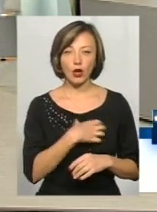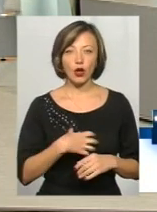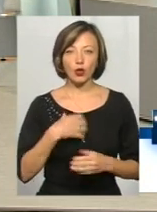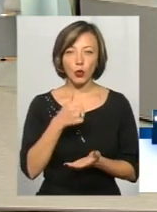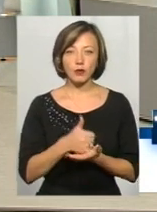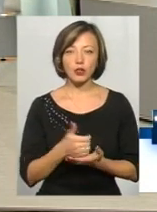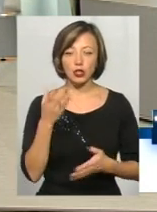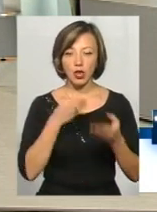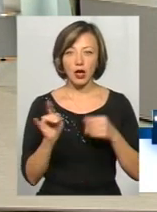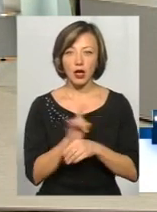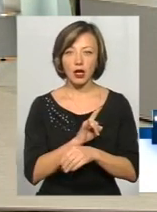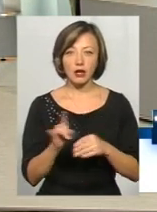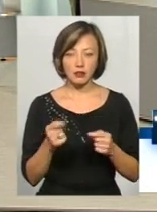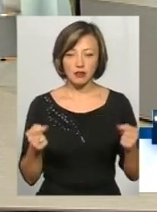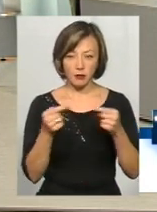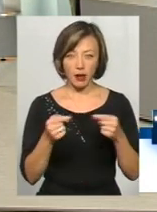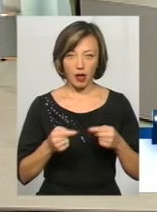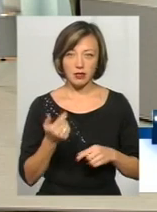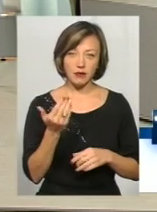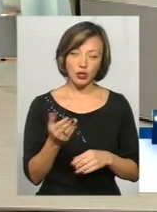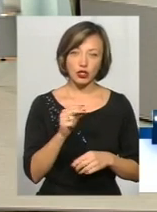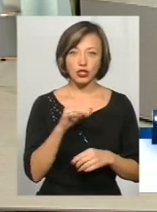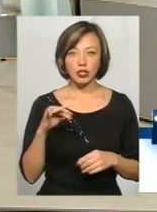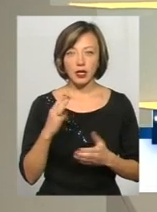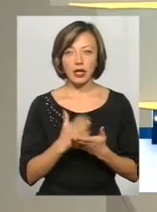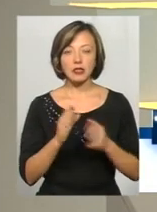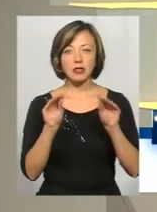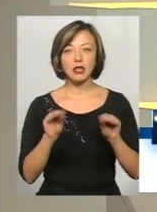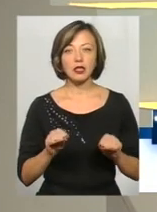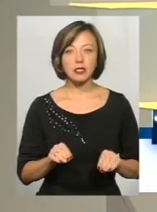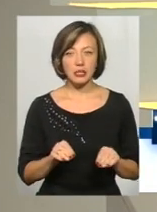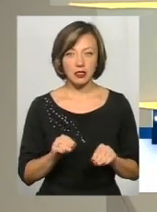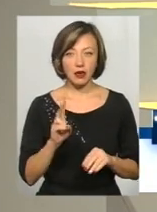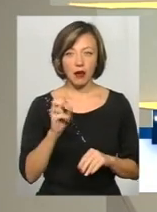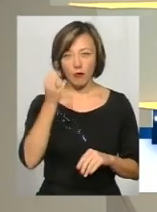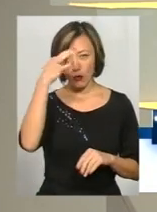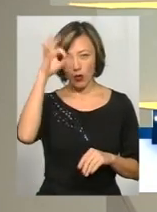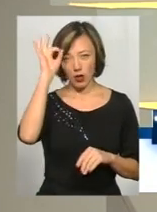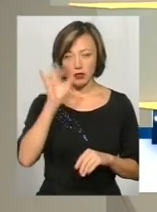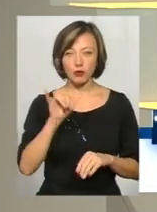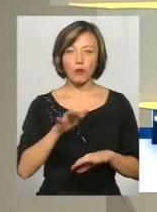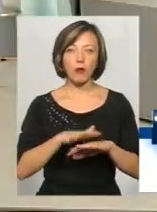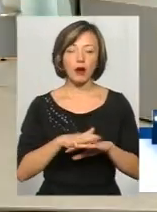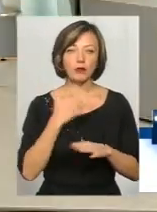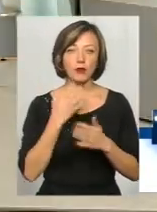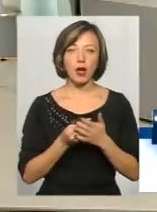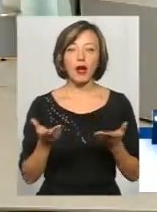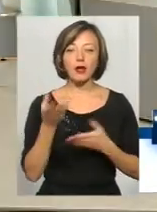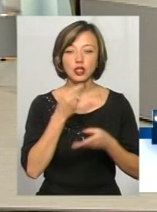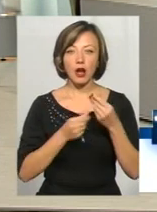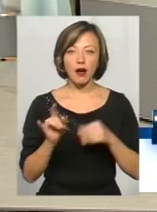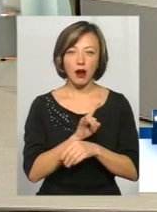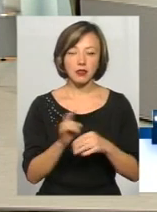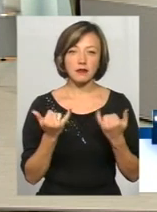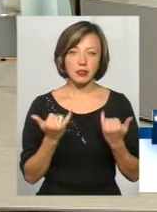що ми показали, збігається з вашими? Чи є статистика в поліції, також в банку своє? Які шахрайства зараз